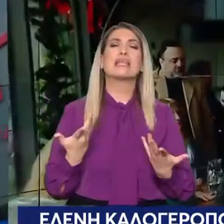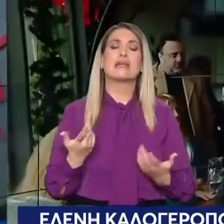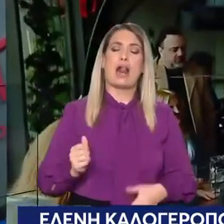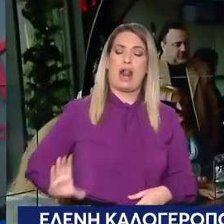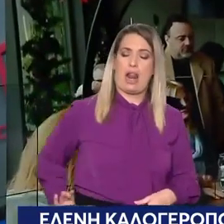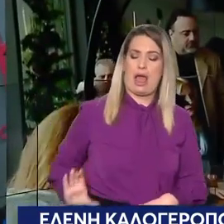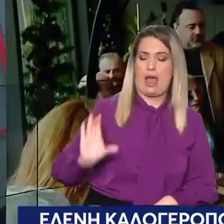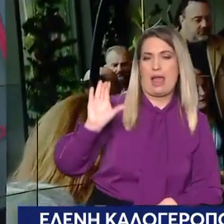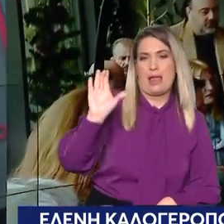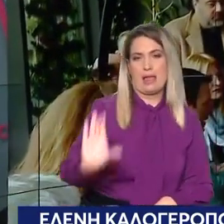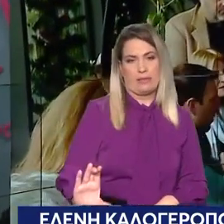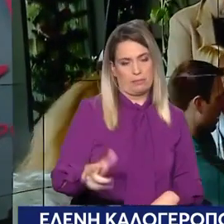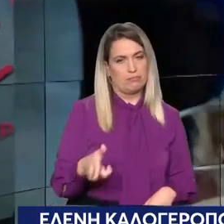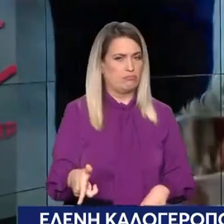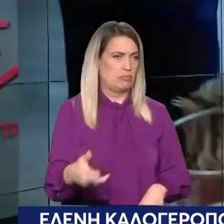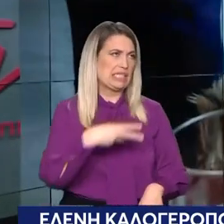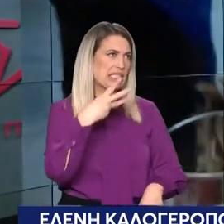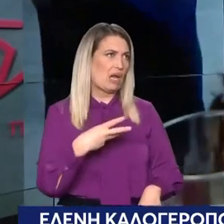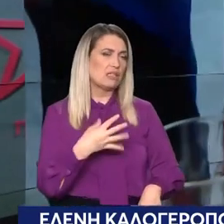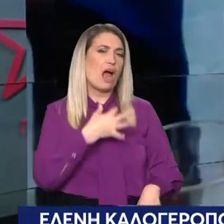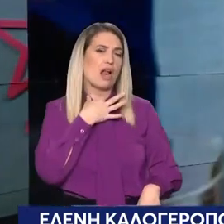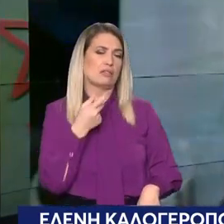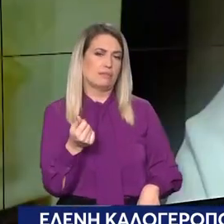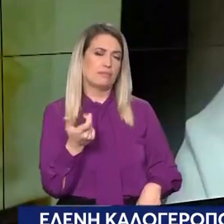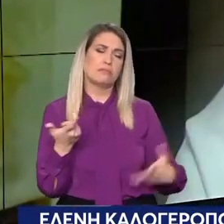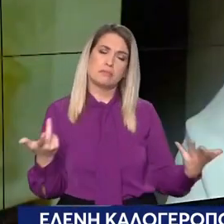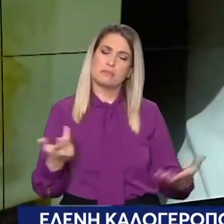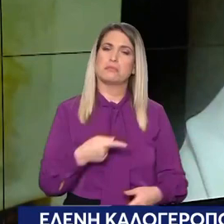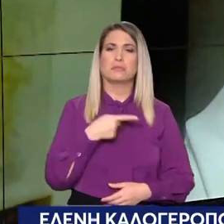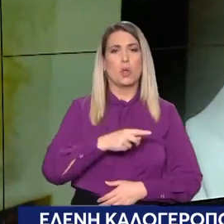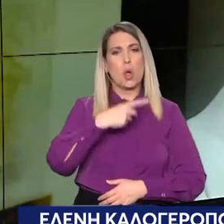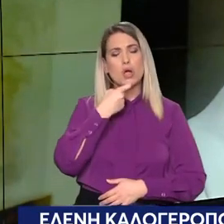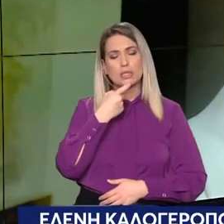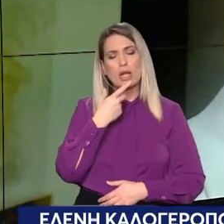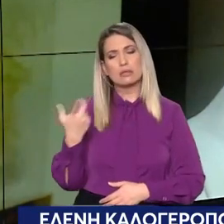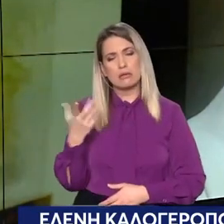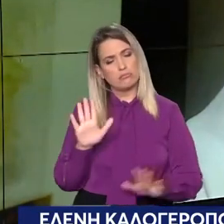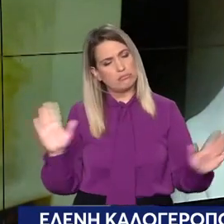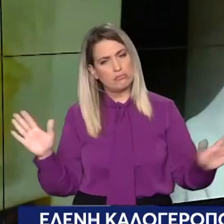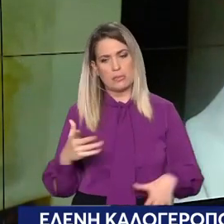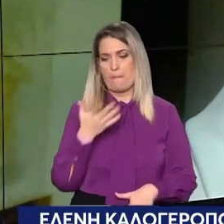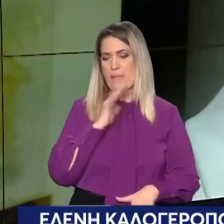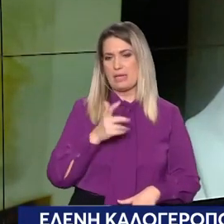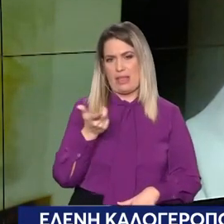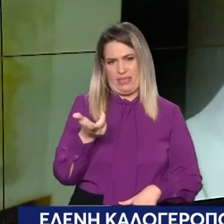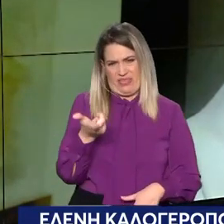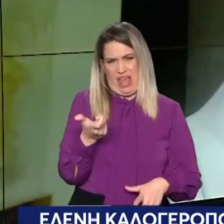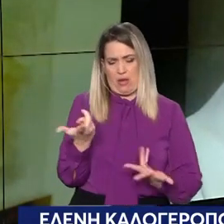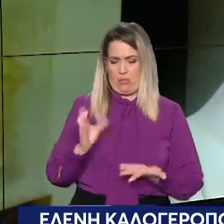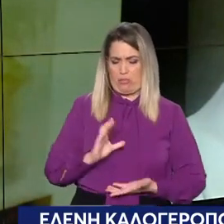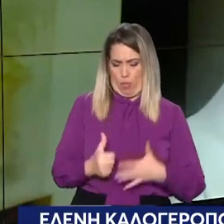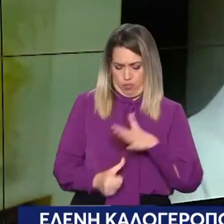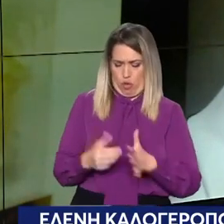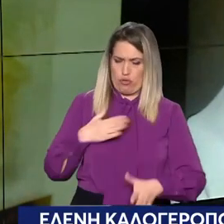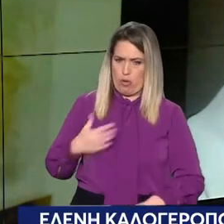ο ΣΥΡΙΖΑ έχει οικονομικά ζητήματα, αποφάσισε να δανείσει προσωπικά του χρήματα στο κόμμα του οποίου είναι πρόεδρος. Χωρίς αμφιβολία,